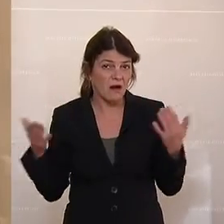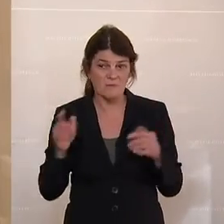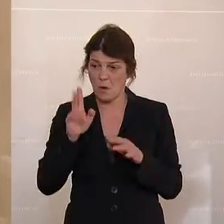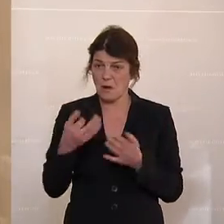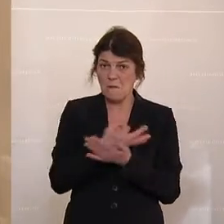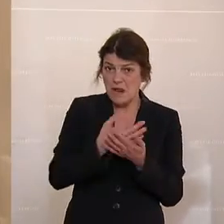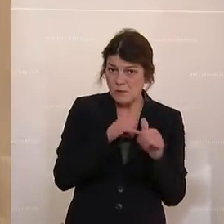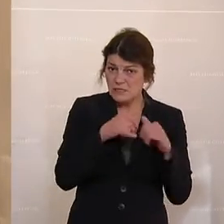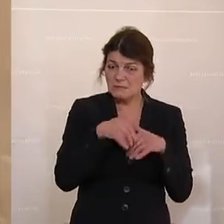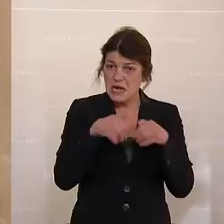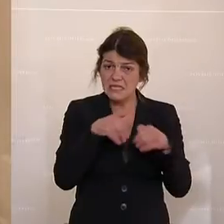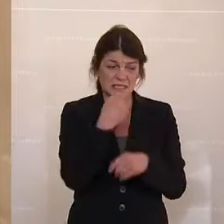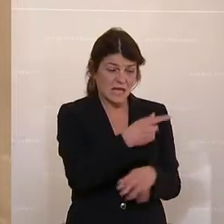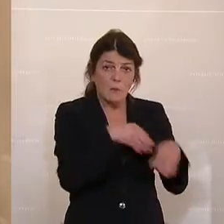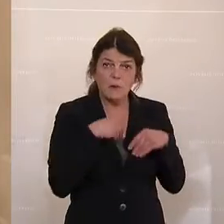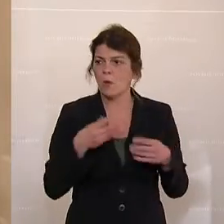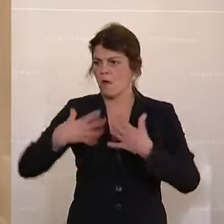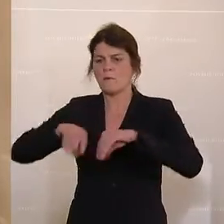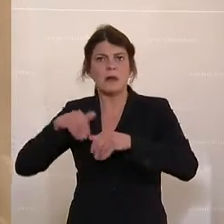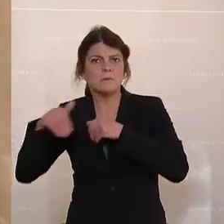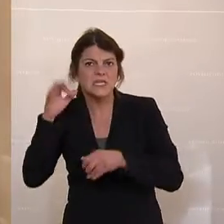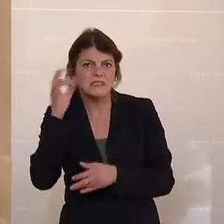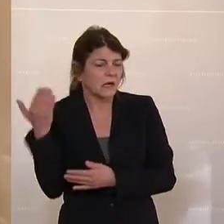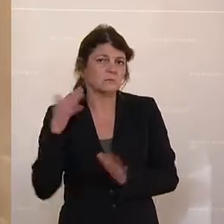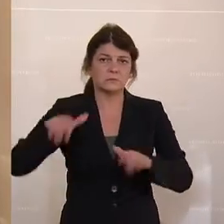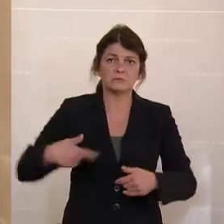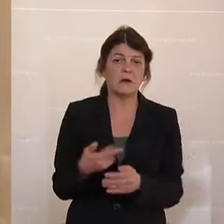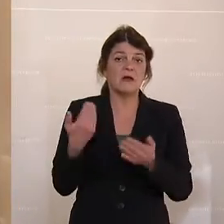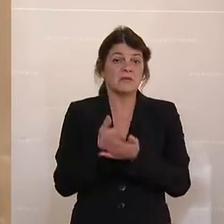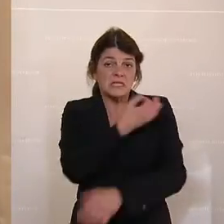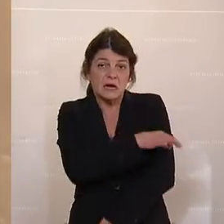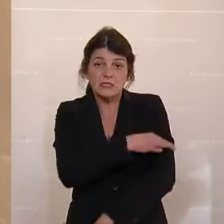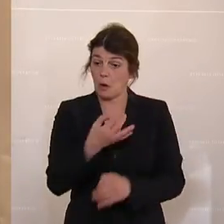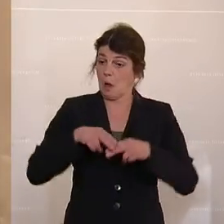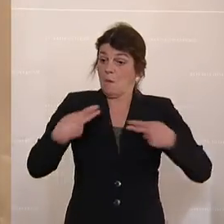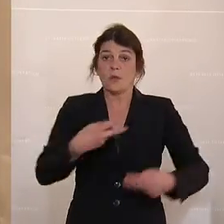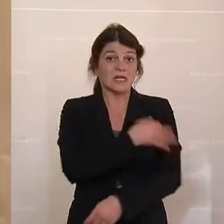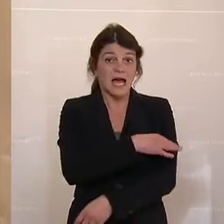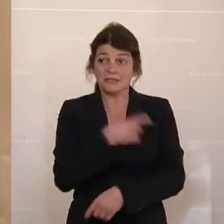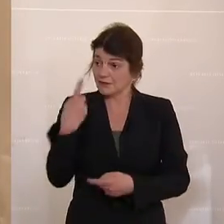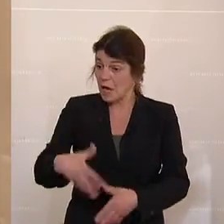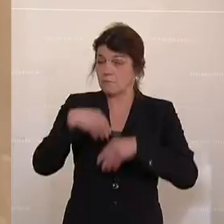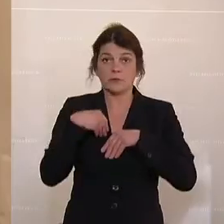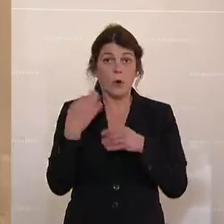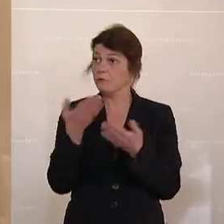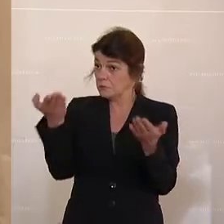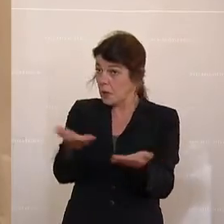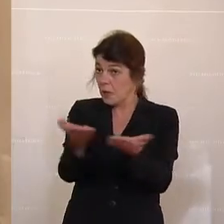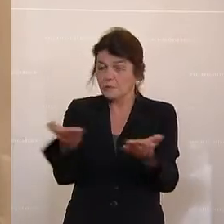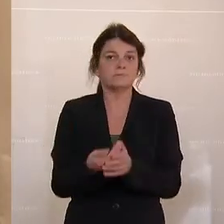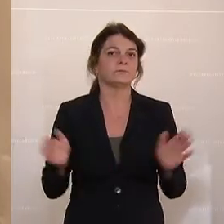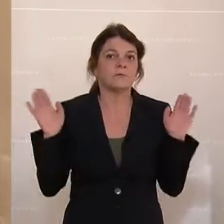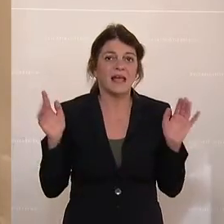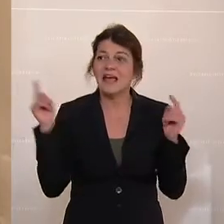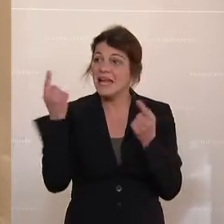Bildungsminister ist, ob das die Familienministerin ist, ob das der Vizekanzler oder sogar der Bundeskanzler ist oder vielleicht auch Sie. Es